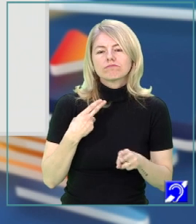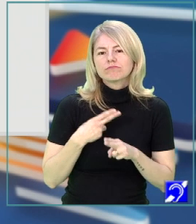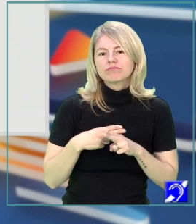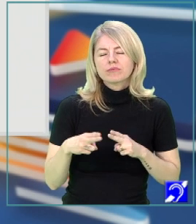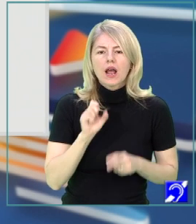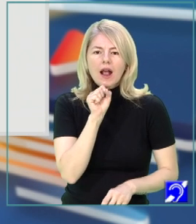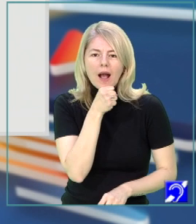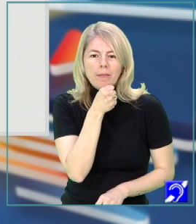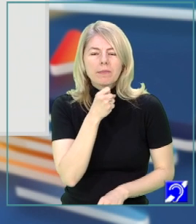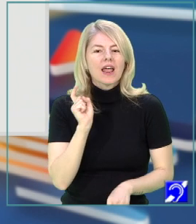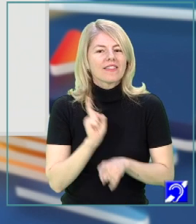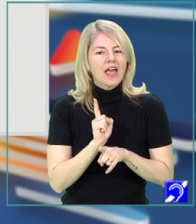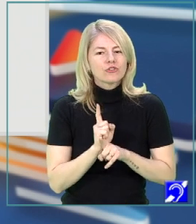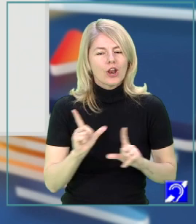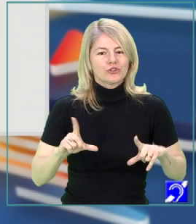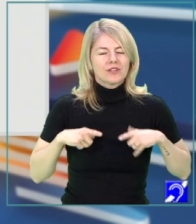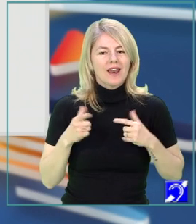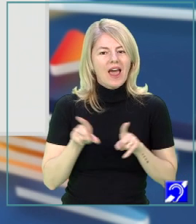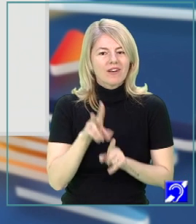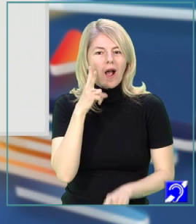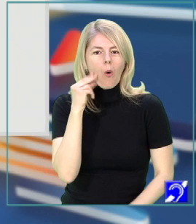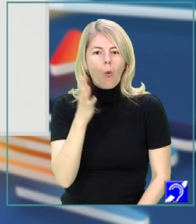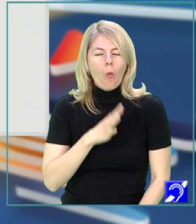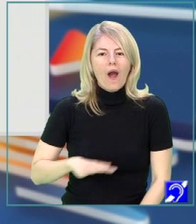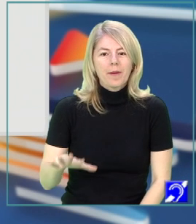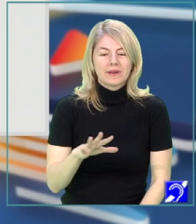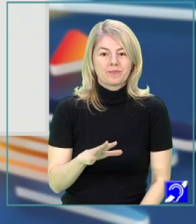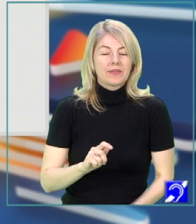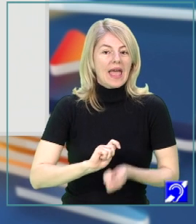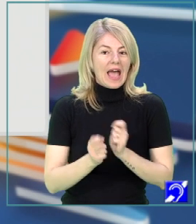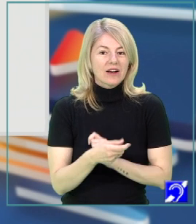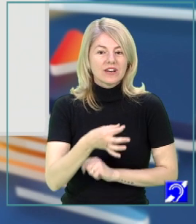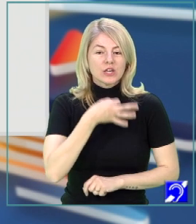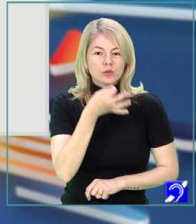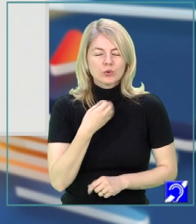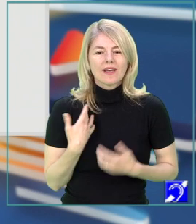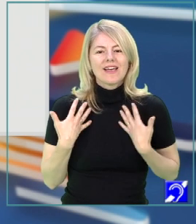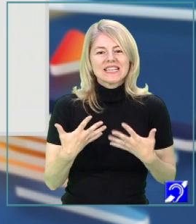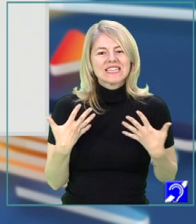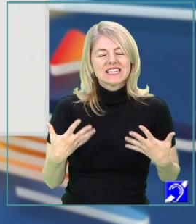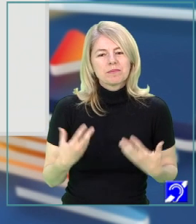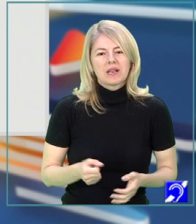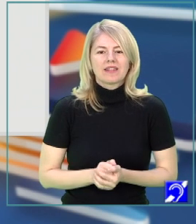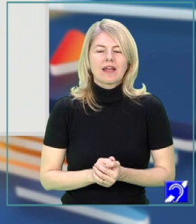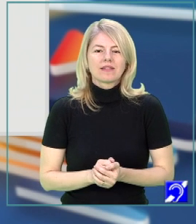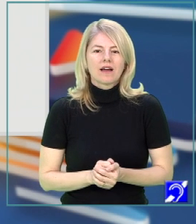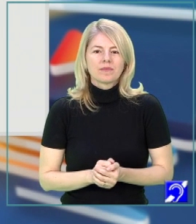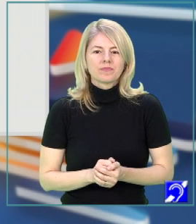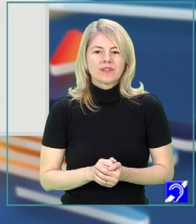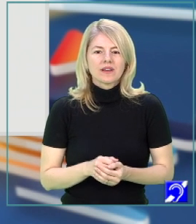de aceleași trăiri ca ale omului. Altfel spus, sensibilitatea, gingășia,